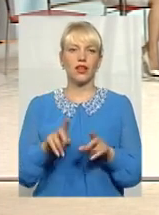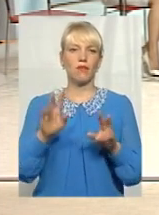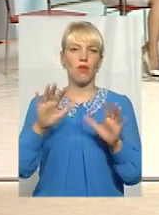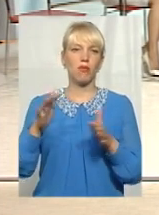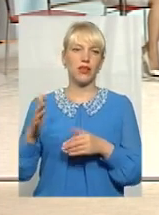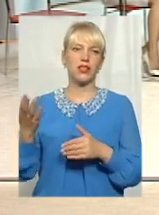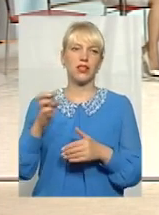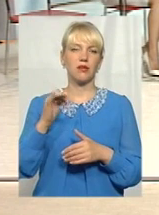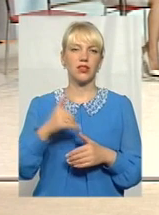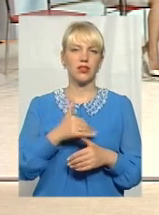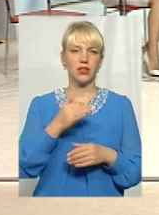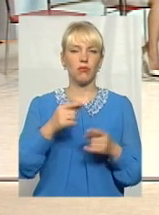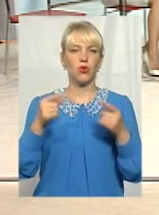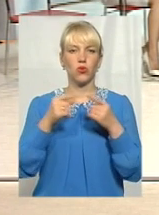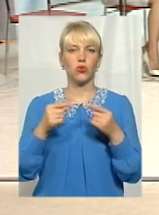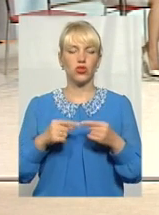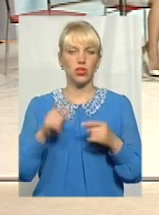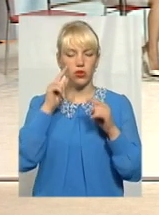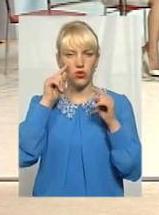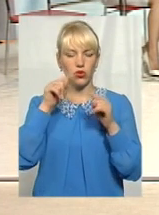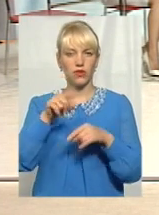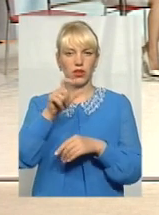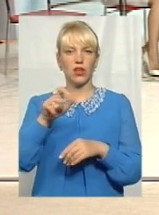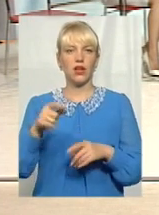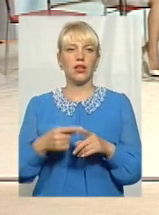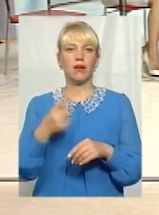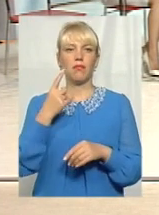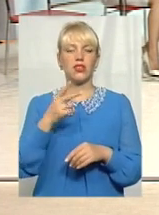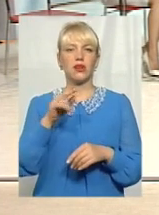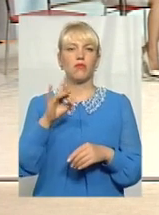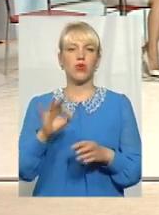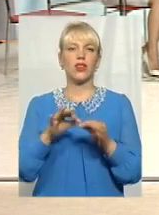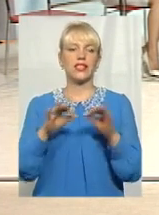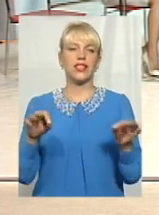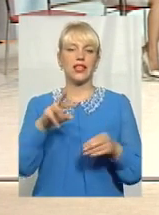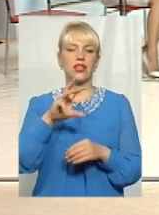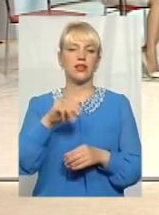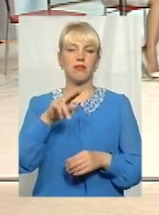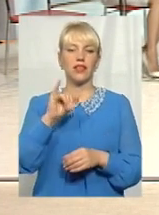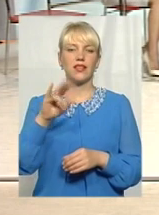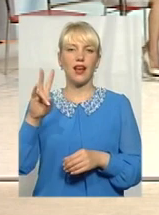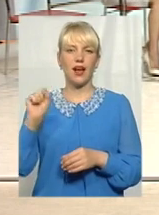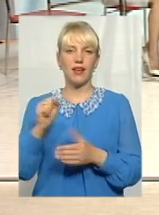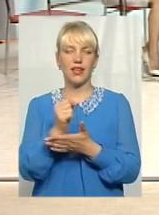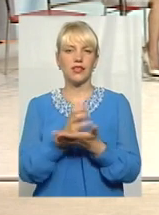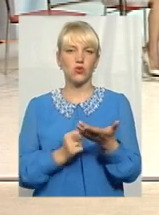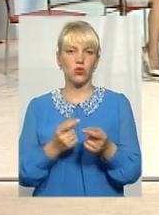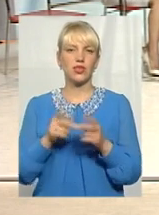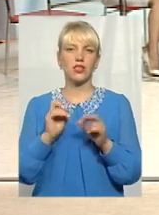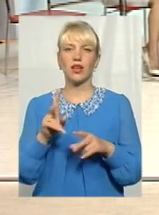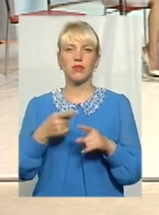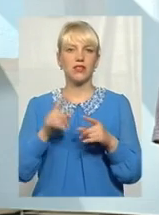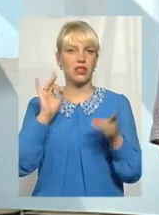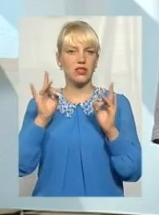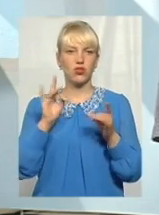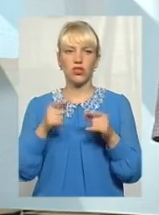хотілося б уточнити, зорієнтувати глядачів. Ну, перше, про незалежні медіаресурси. Насправді, як би це сумно не звучало, їх